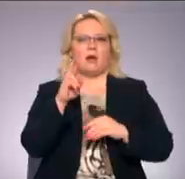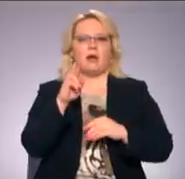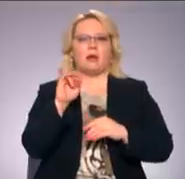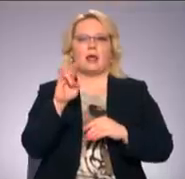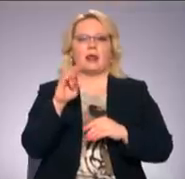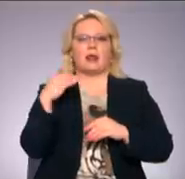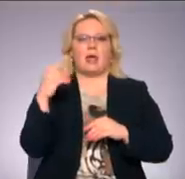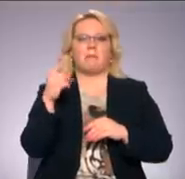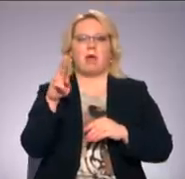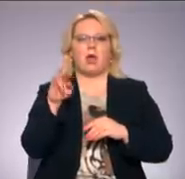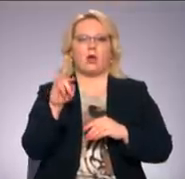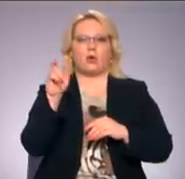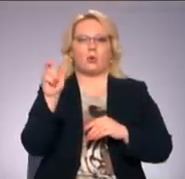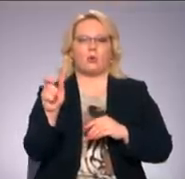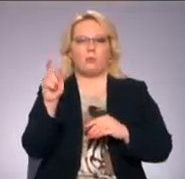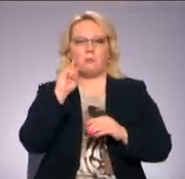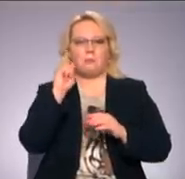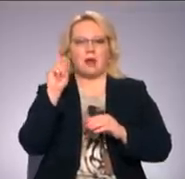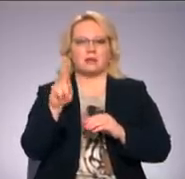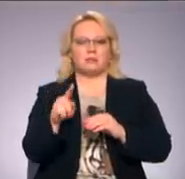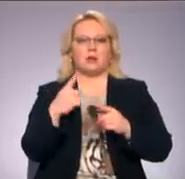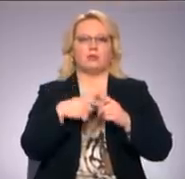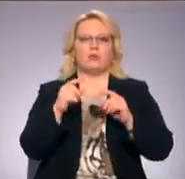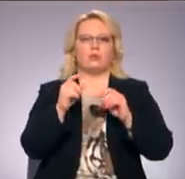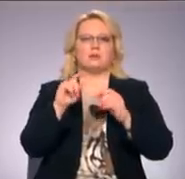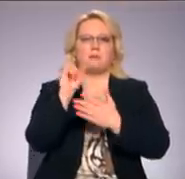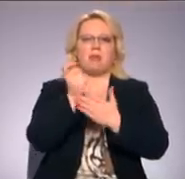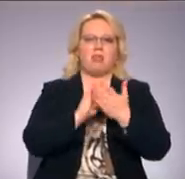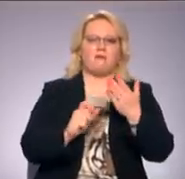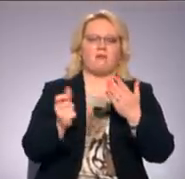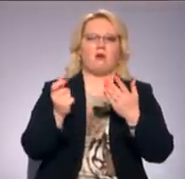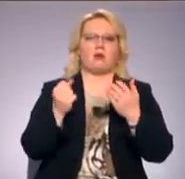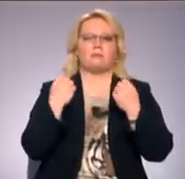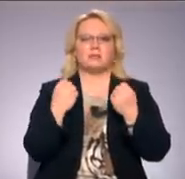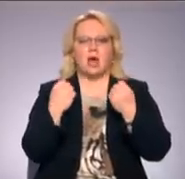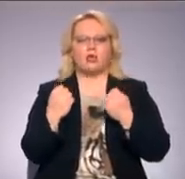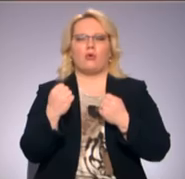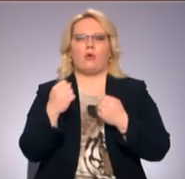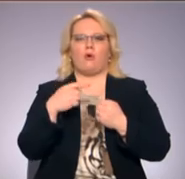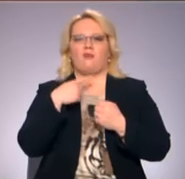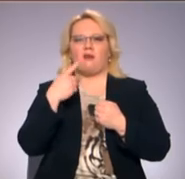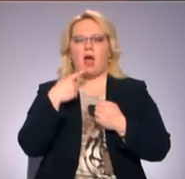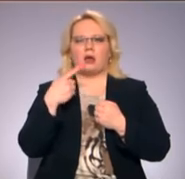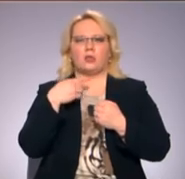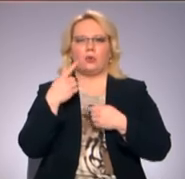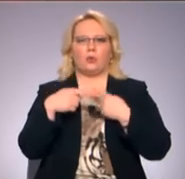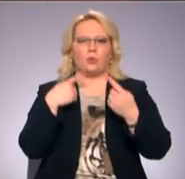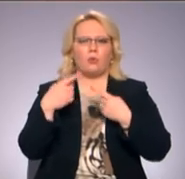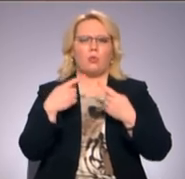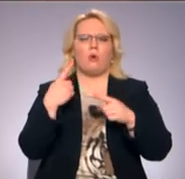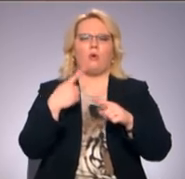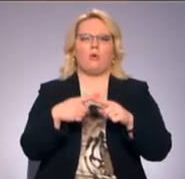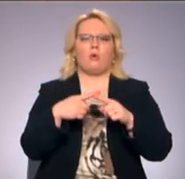prasmes, uz metaforām, saturu, vārdu plūsmu un dažādām odziņām,